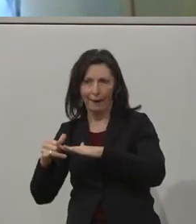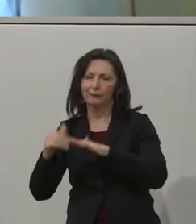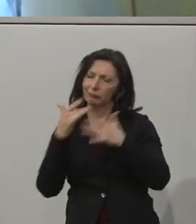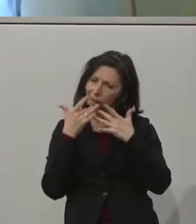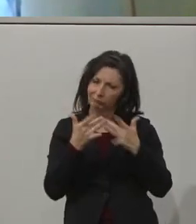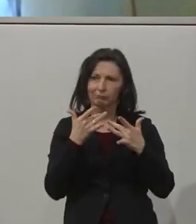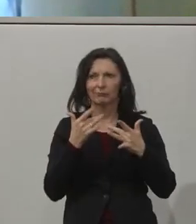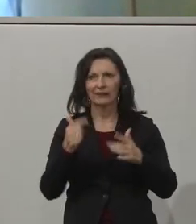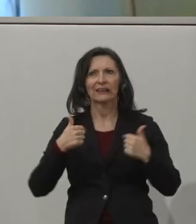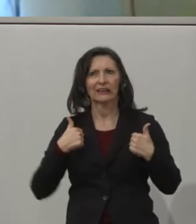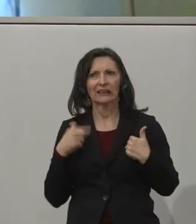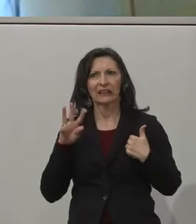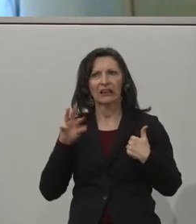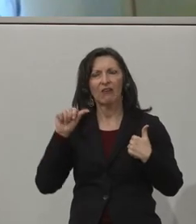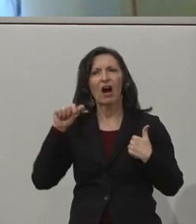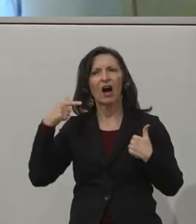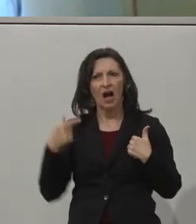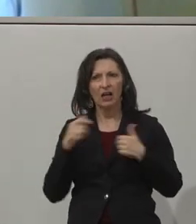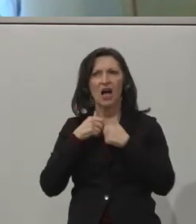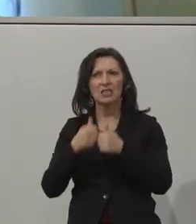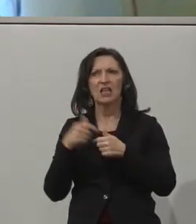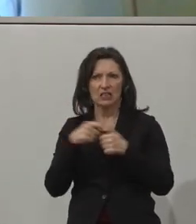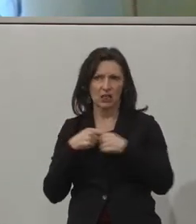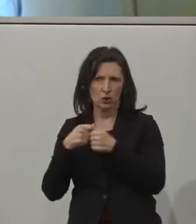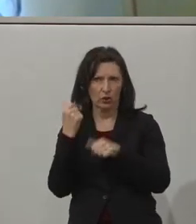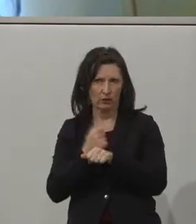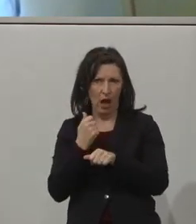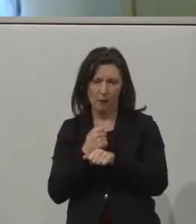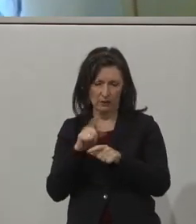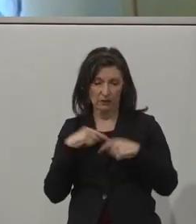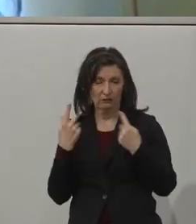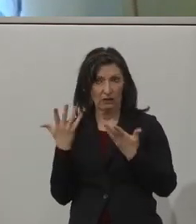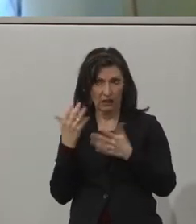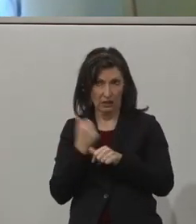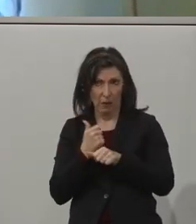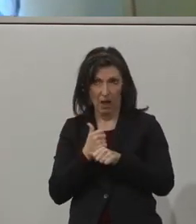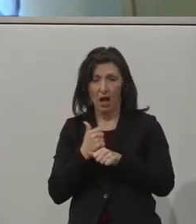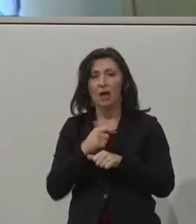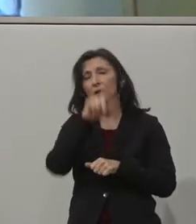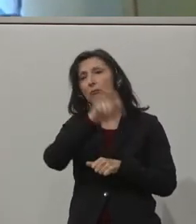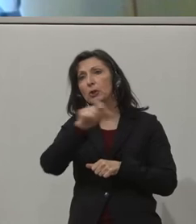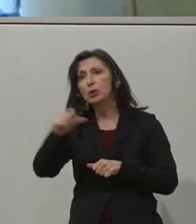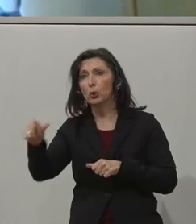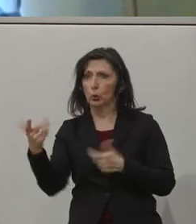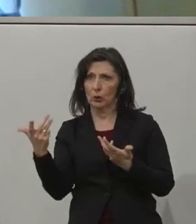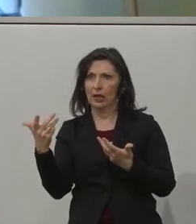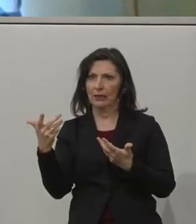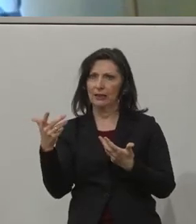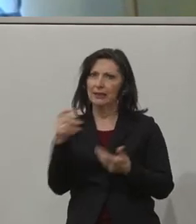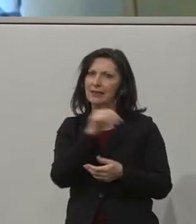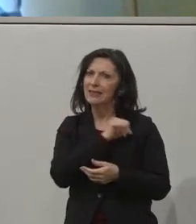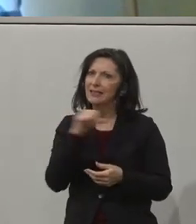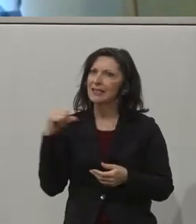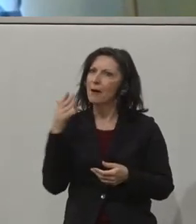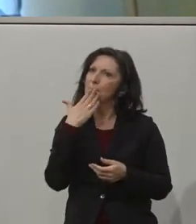Ich arbeite in der WAG Assistenzgenossenschaft und wir organisieren persönliche Assistenz für Menschen, die ein selbstbestimmtes